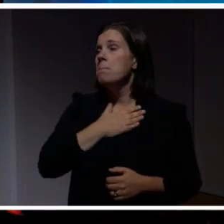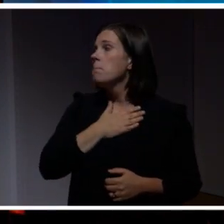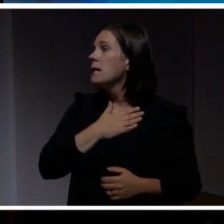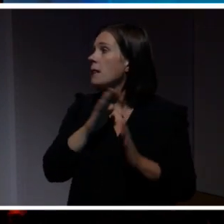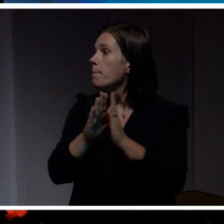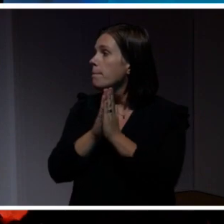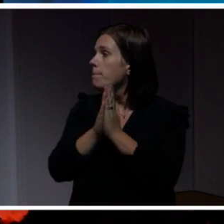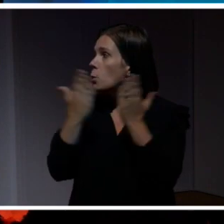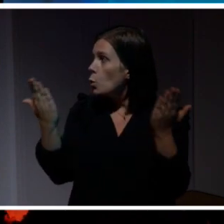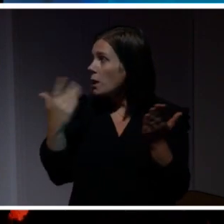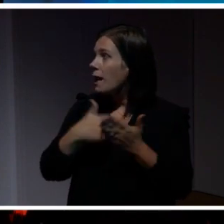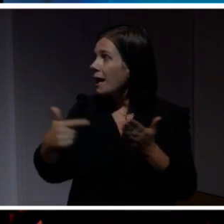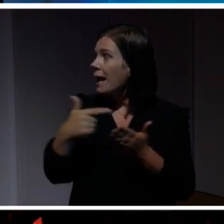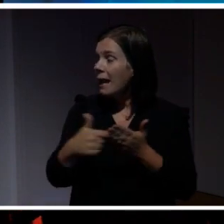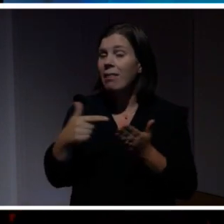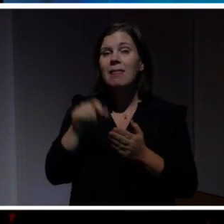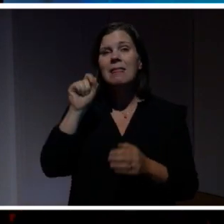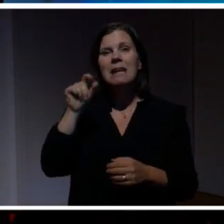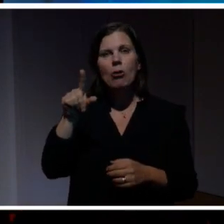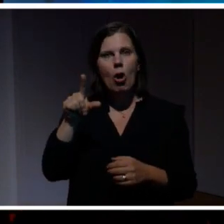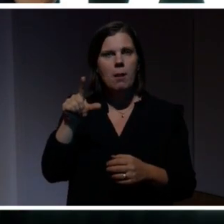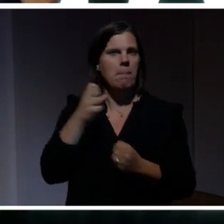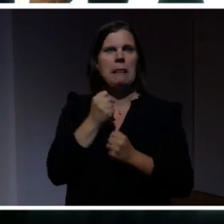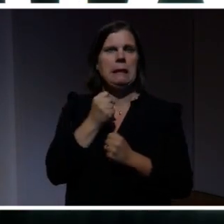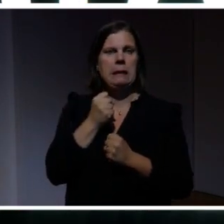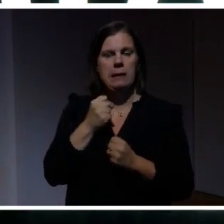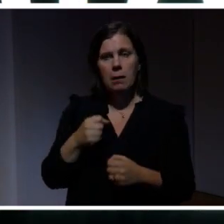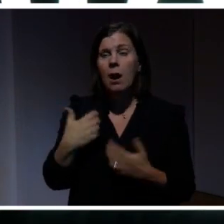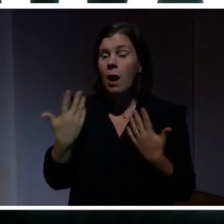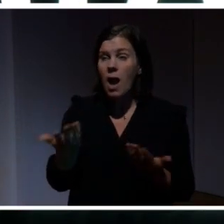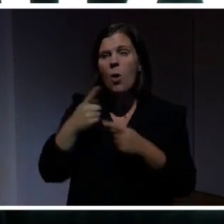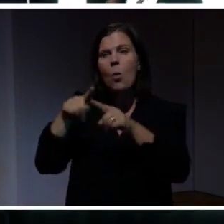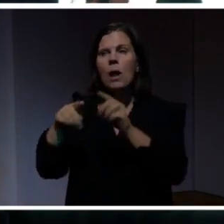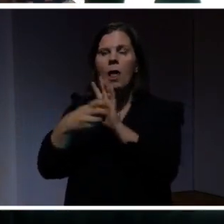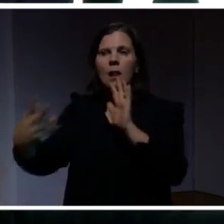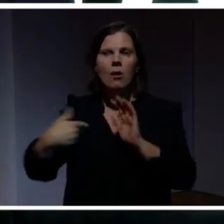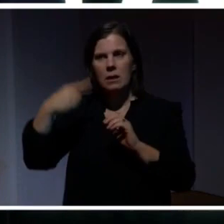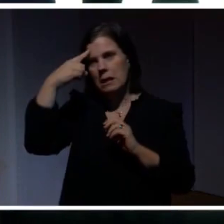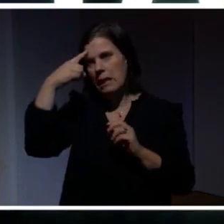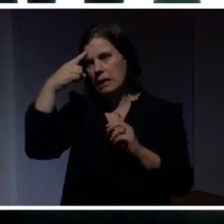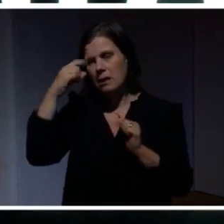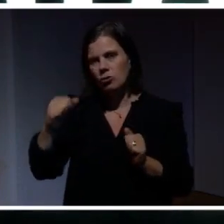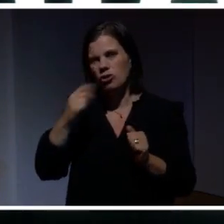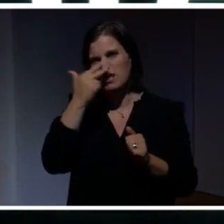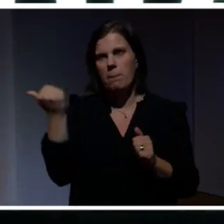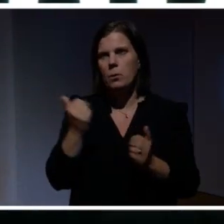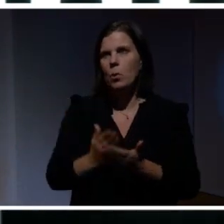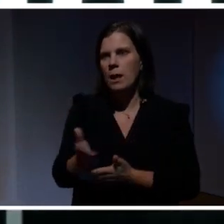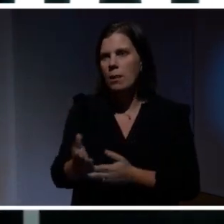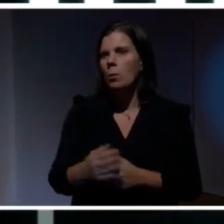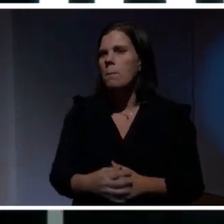bok heter just Digital panik. Det är av olika anledningar som jag tänkte att jag ska gå in på lite snabbt nu.